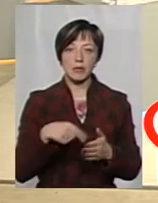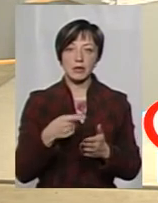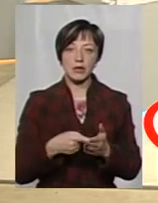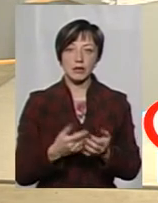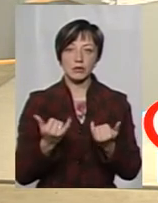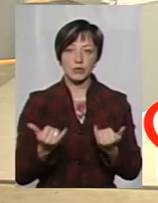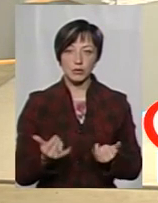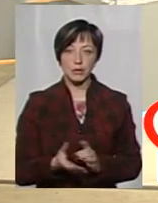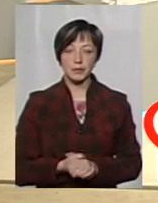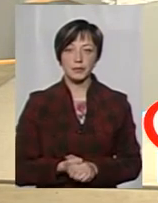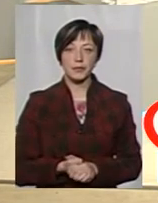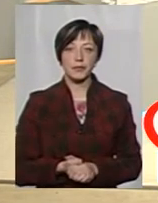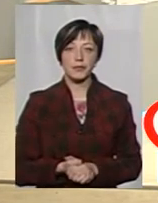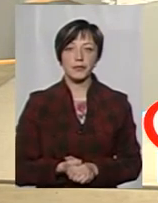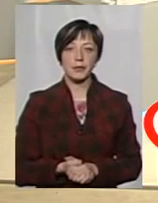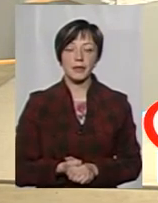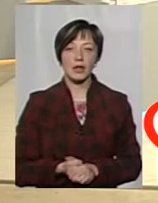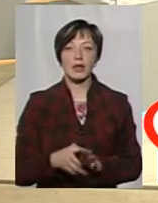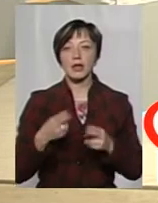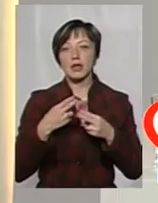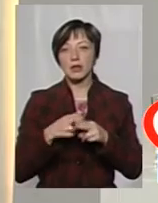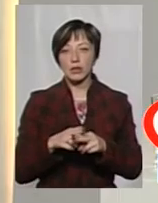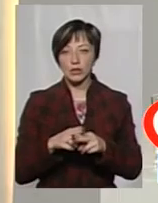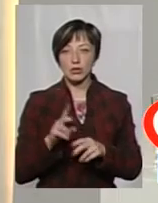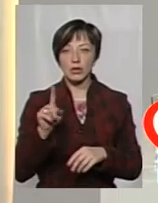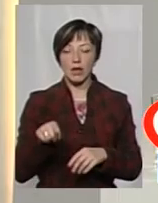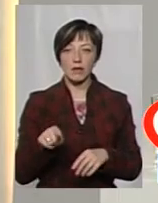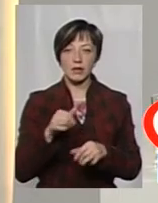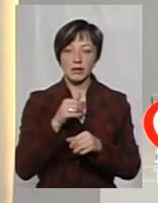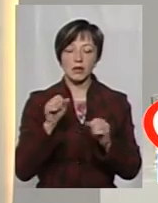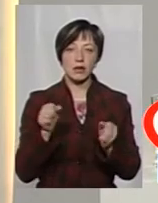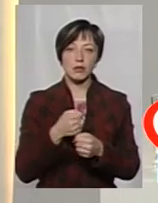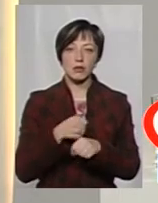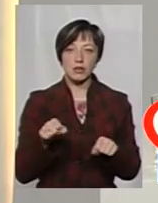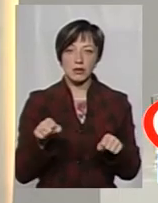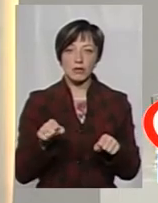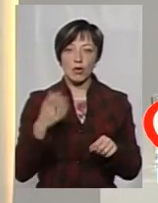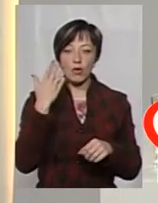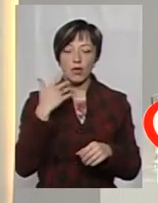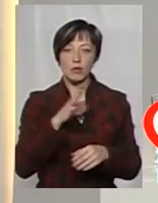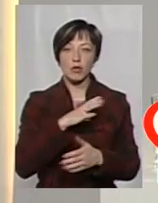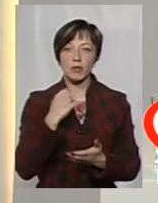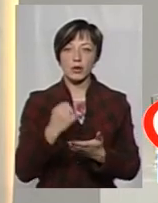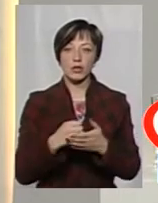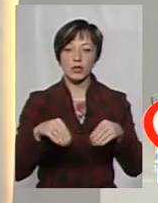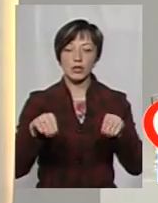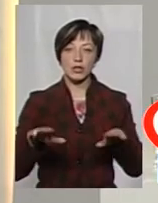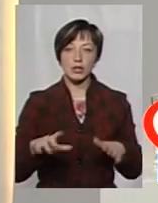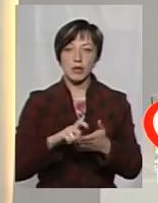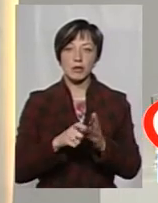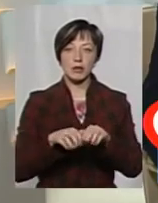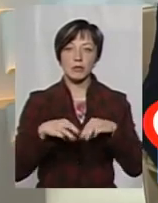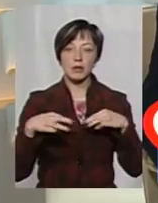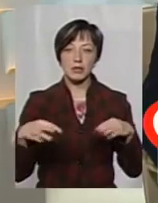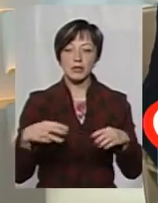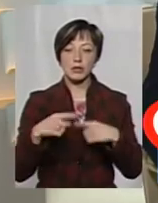що сьогодні. Тому що технічно навіть не можна, коли було прийнято рішення Кабінету Міністрів,